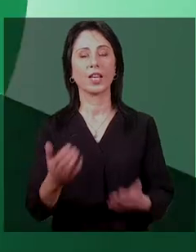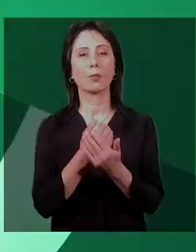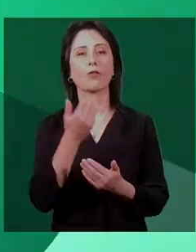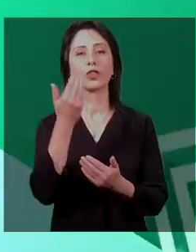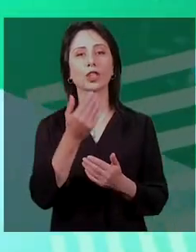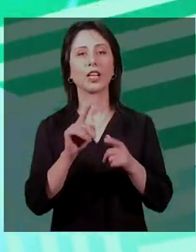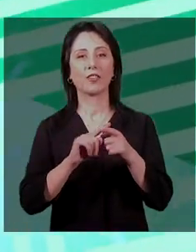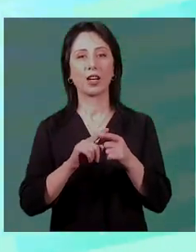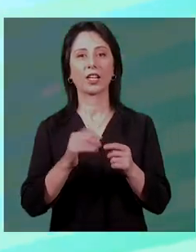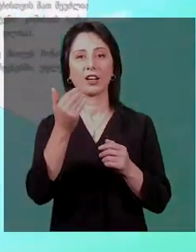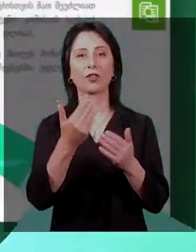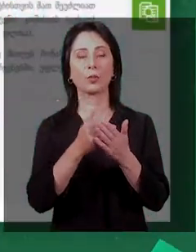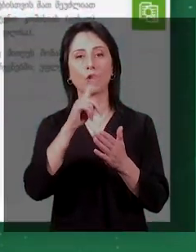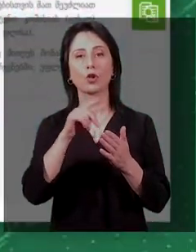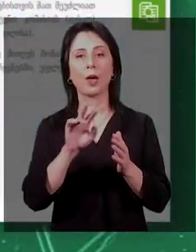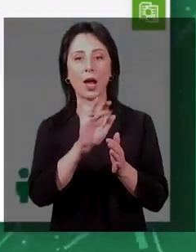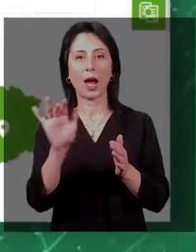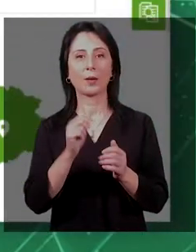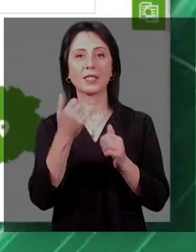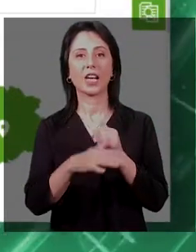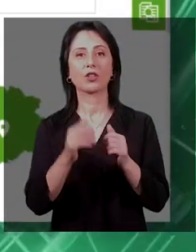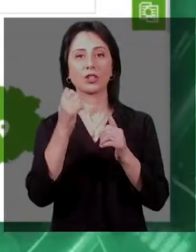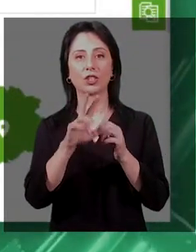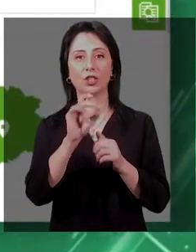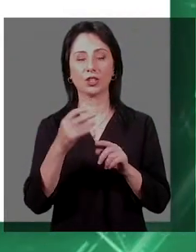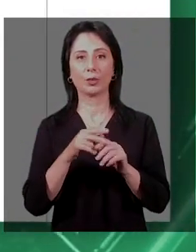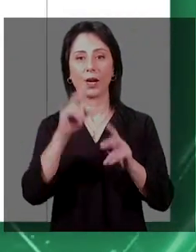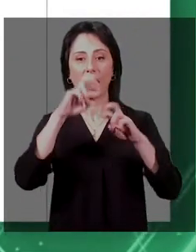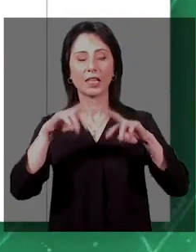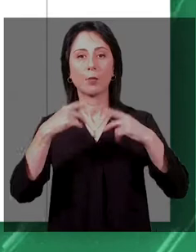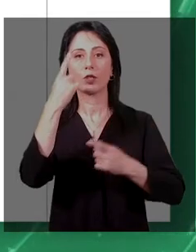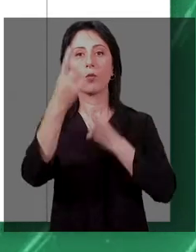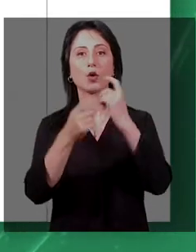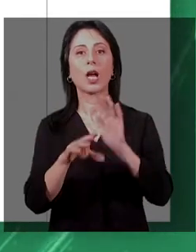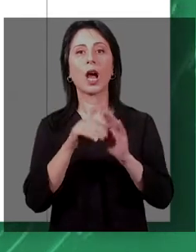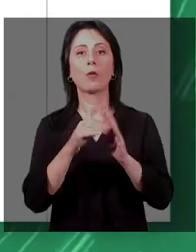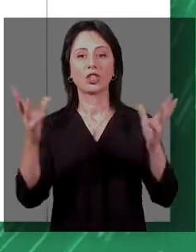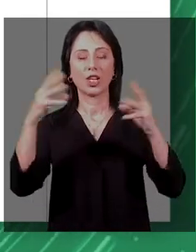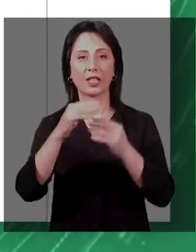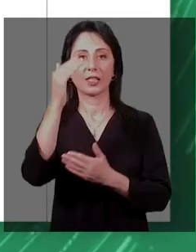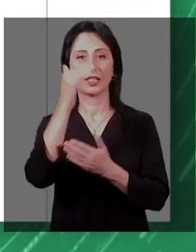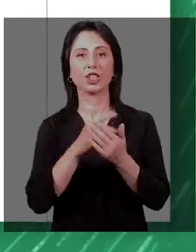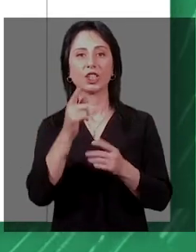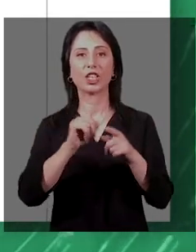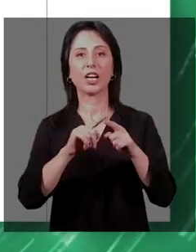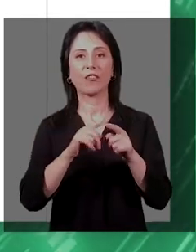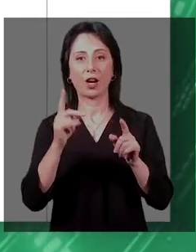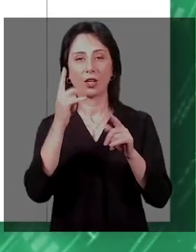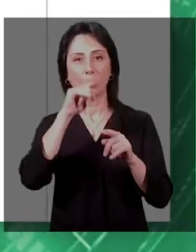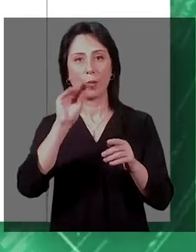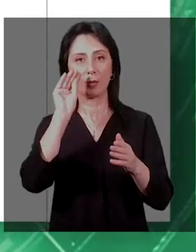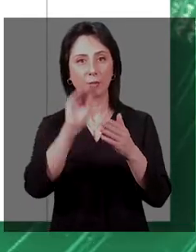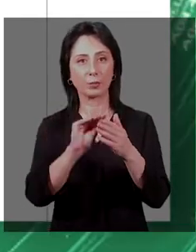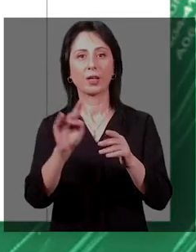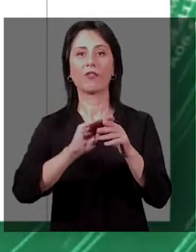կտիր կես, կտիր կոտ հաղամասը, հավակագրիր ծես կոկետ ճի, վերստուգիր տվյալները ընտրողների միասնական ծուծակում, մուտկագրիր